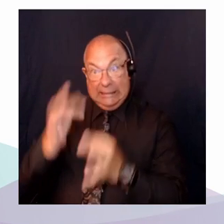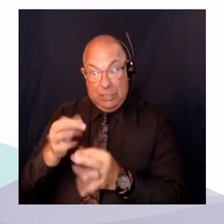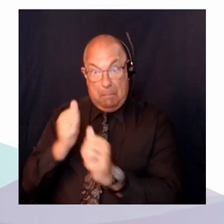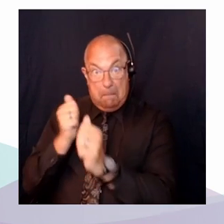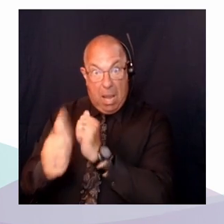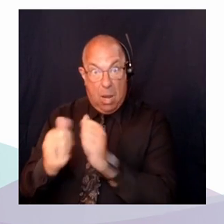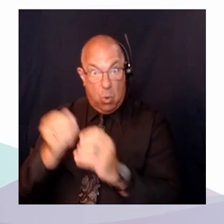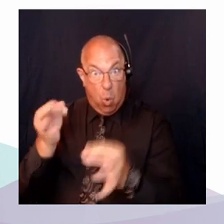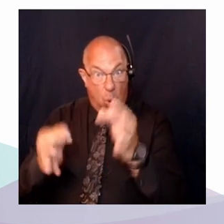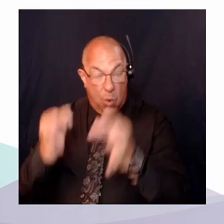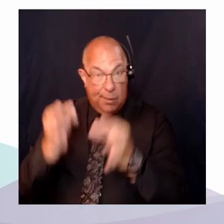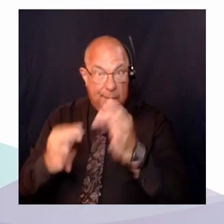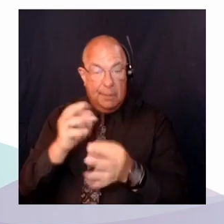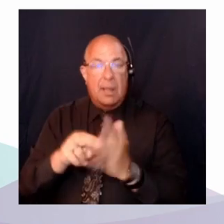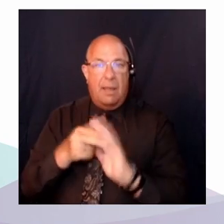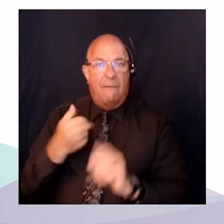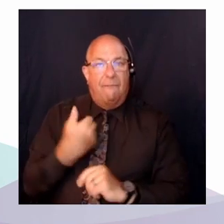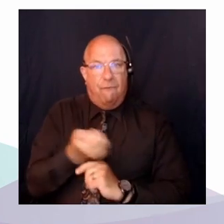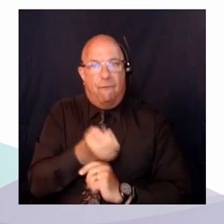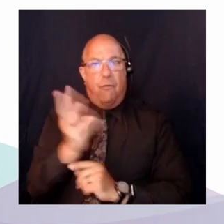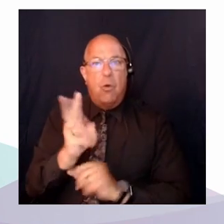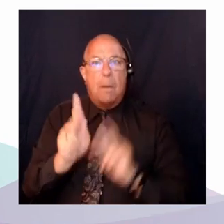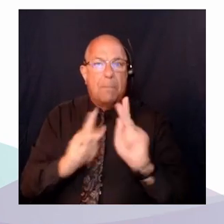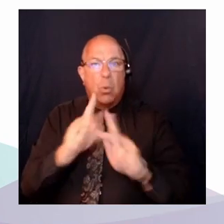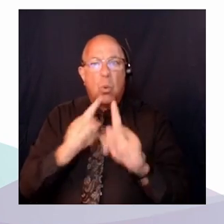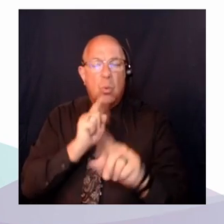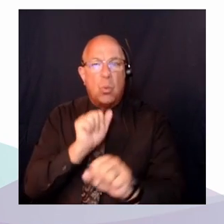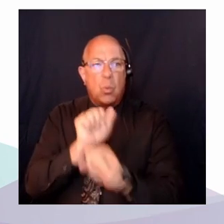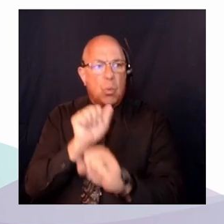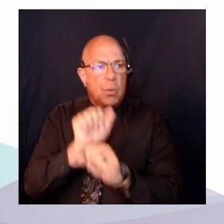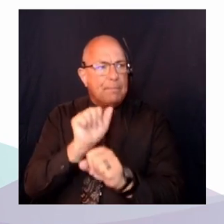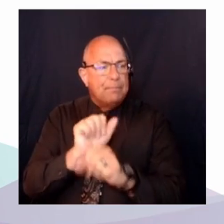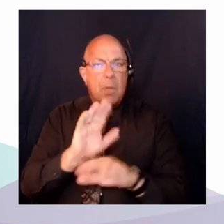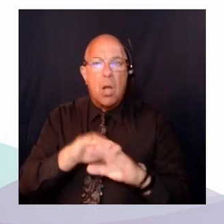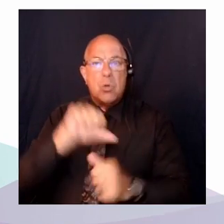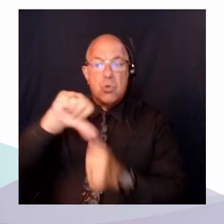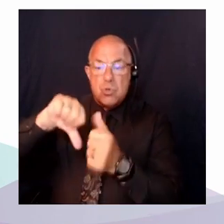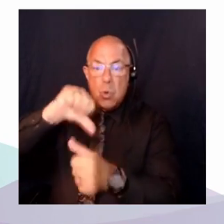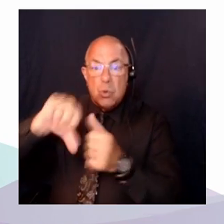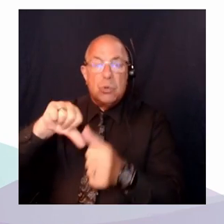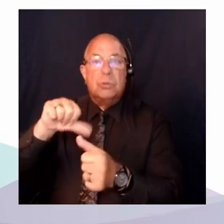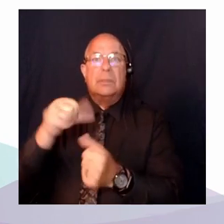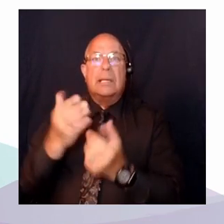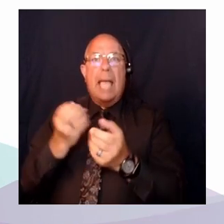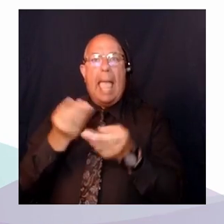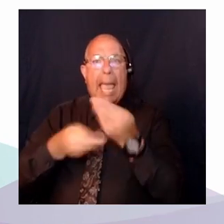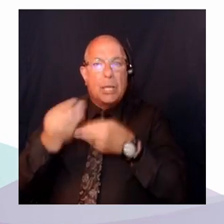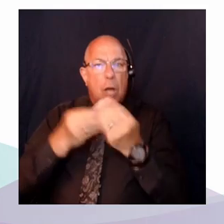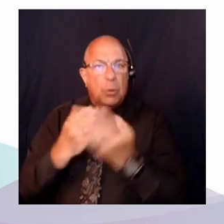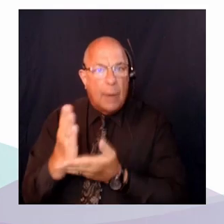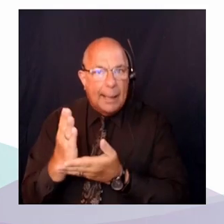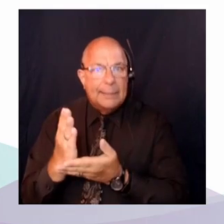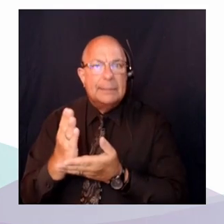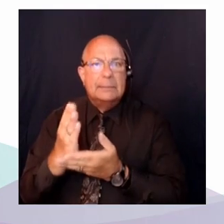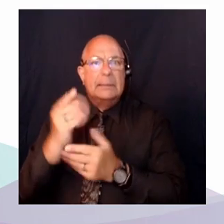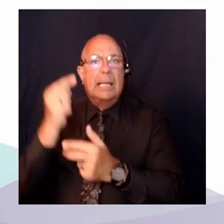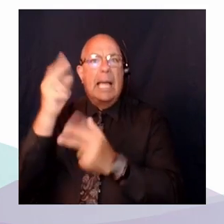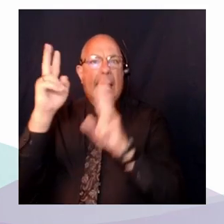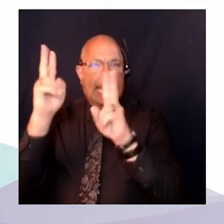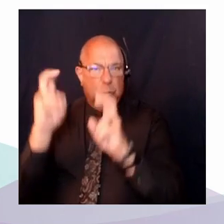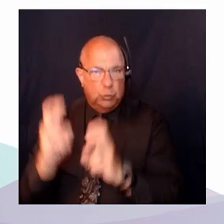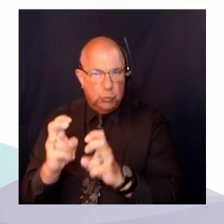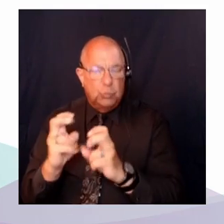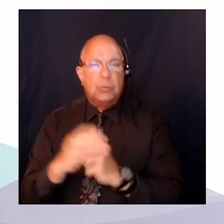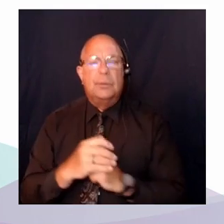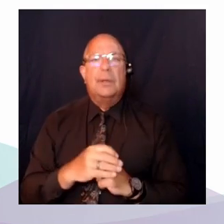droits économiques et sociaux, je pense notamment à Bruce Porter, qui a beaucoup écrit sur ce sujet, ont développé